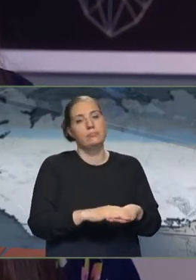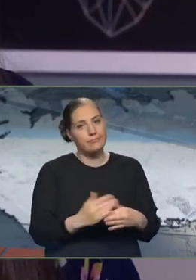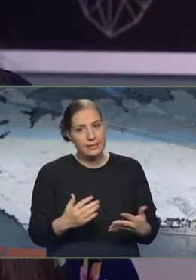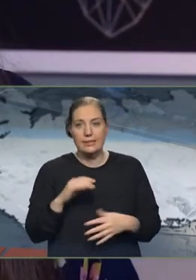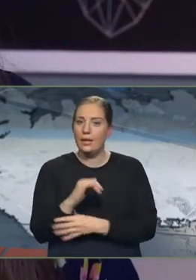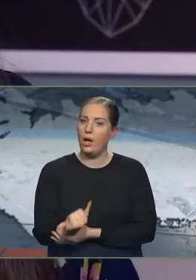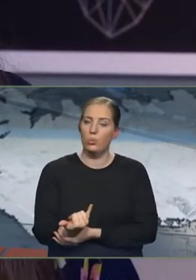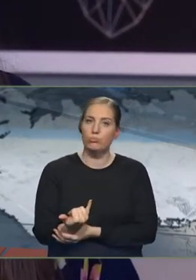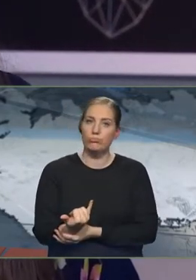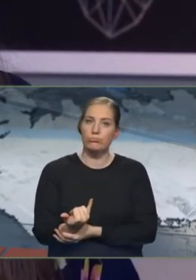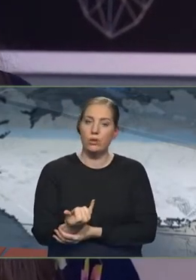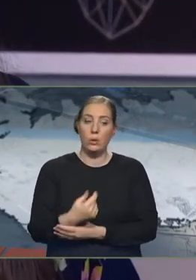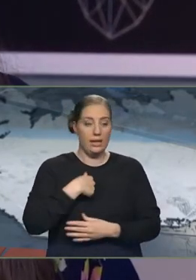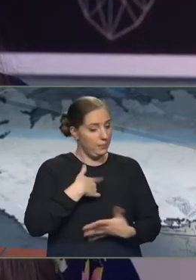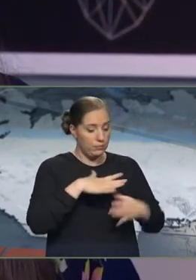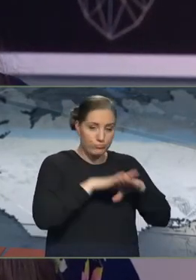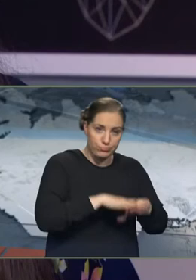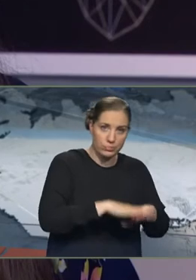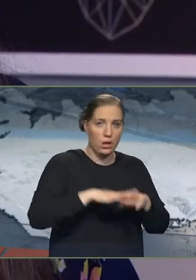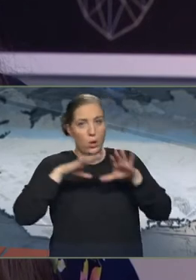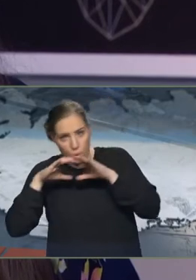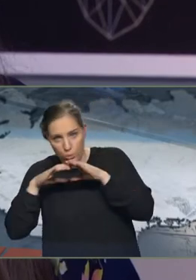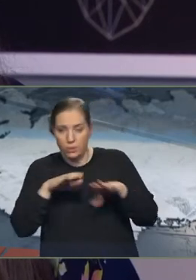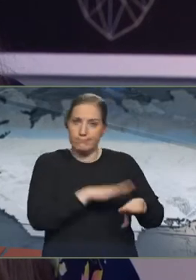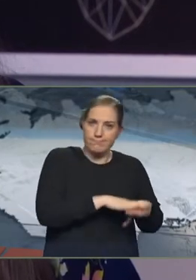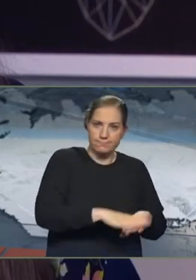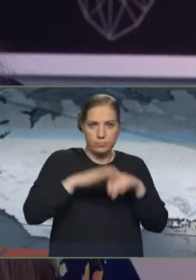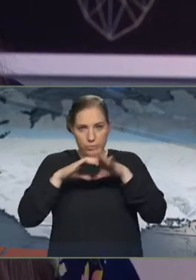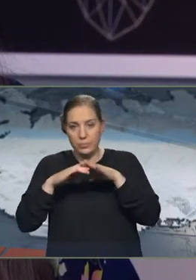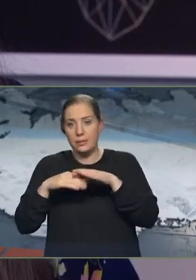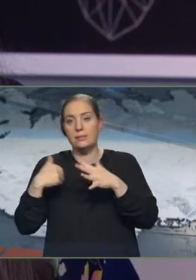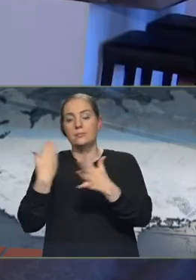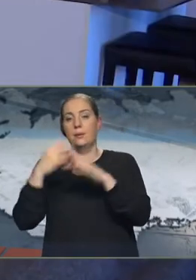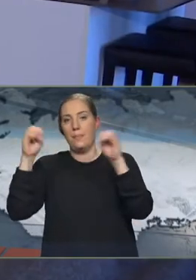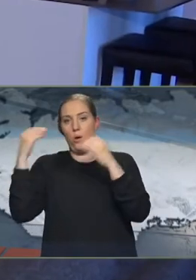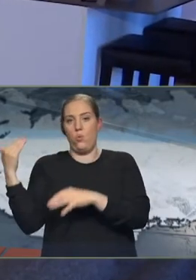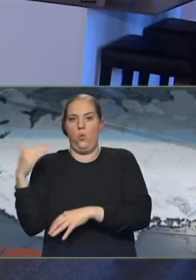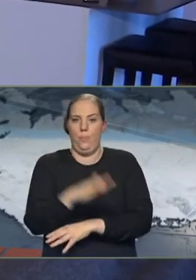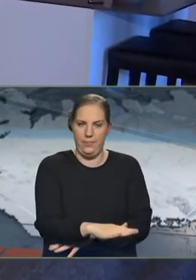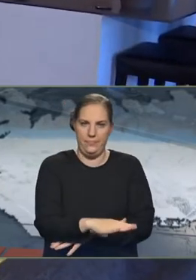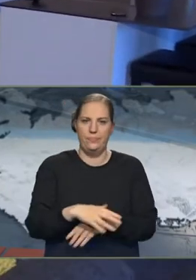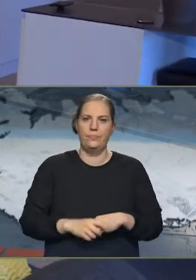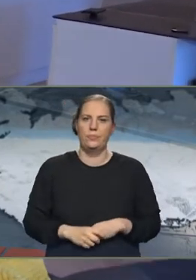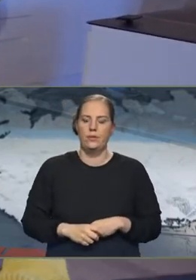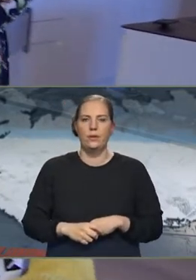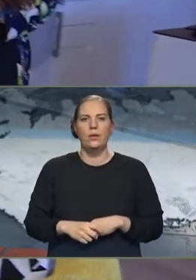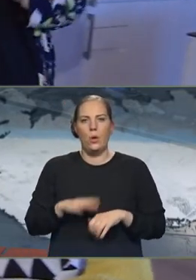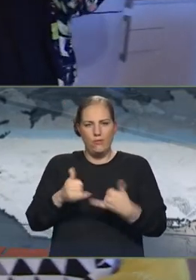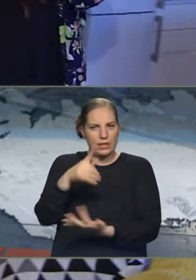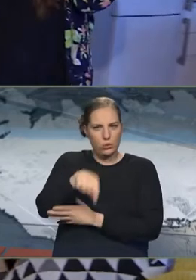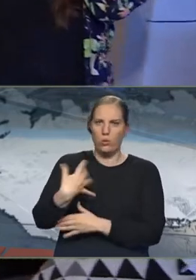er að nóða og blása til skiptistanga til súkrarflutningumann koma á stann og taka við. Solveig var vitaskvöld mjög brugðið.